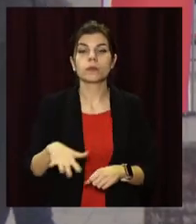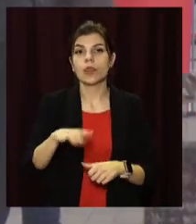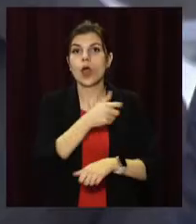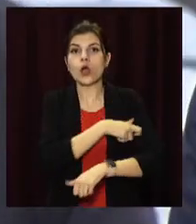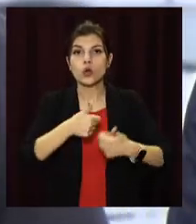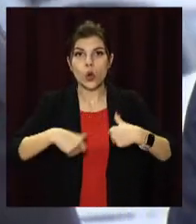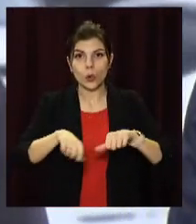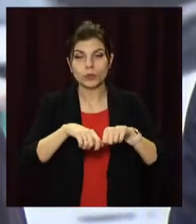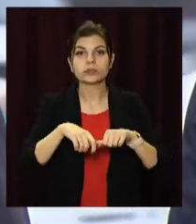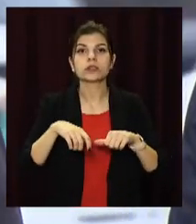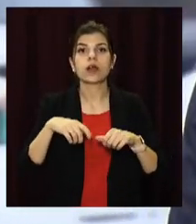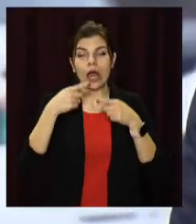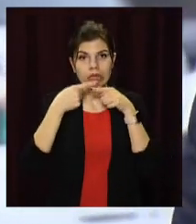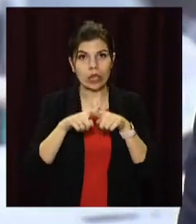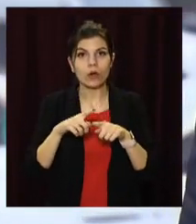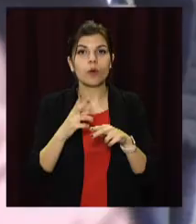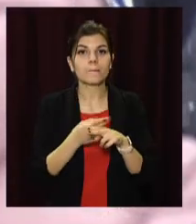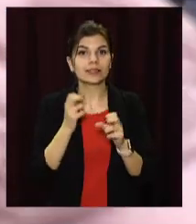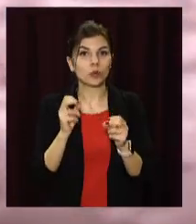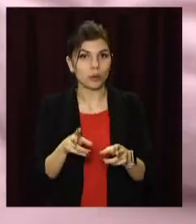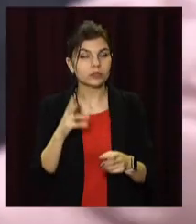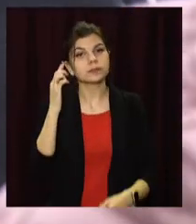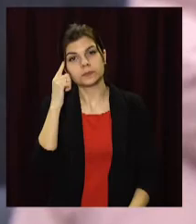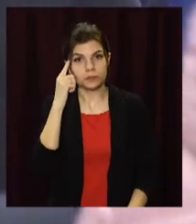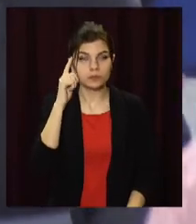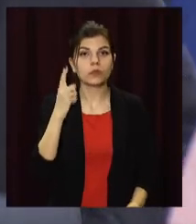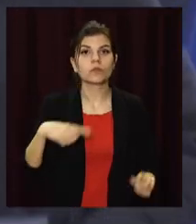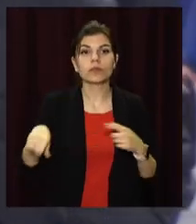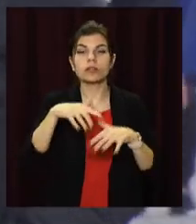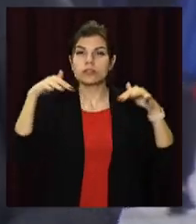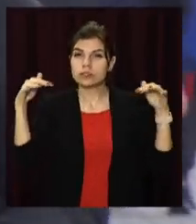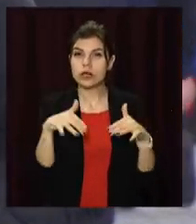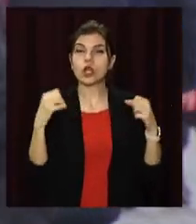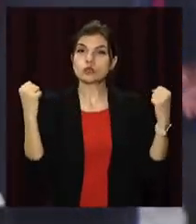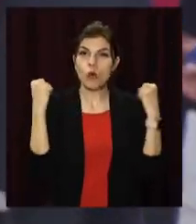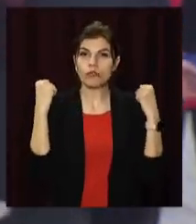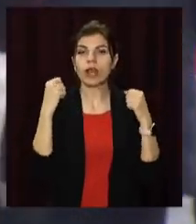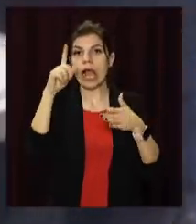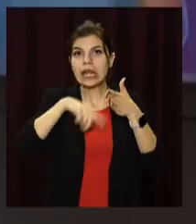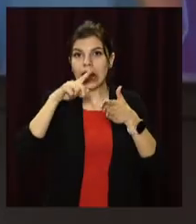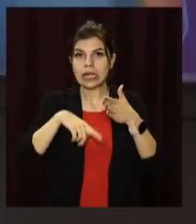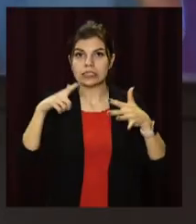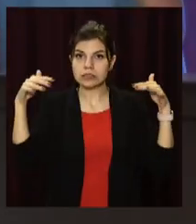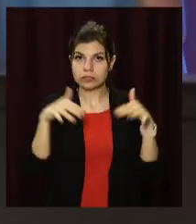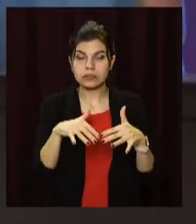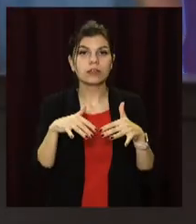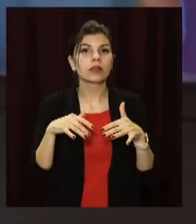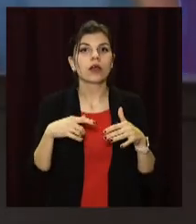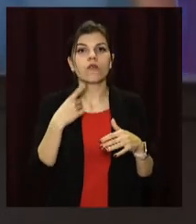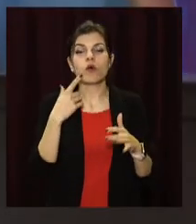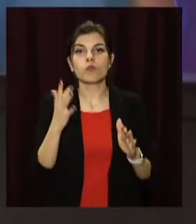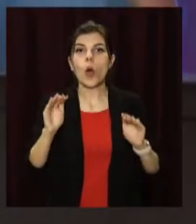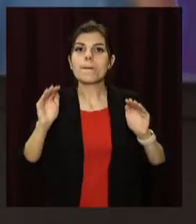комісії з питань техногенно-екологічної безпеки. Відтак, масові культурні, спортивні та релігійні заходи проходитимуть із